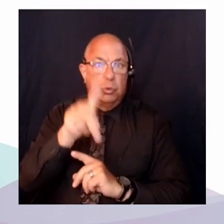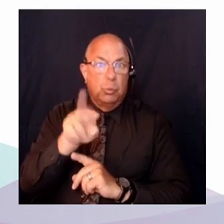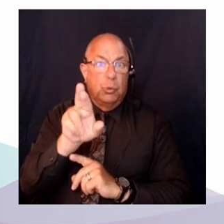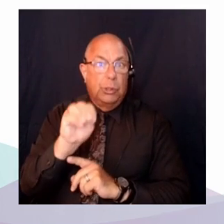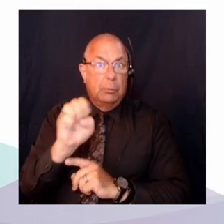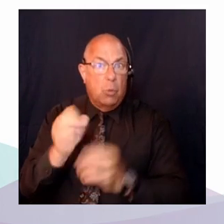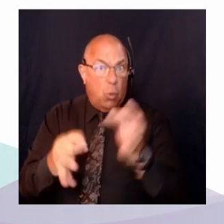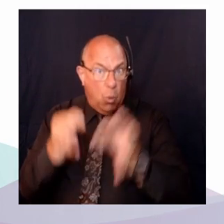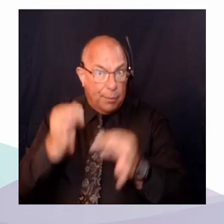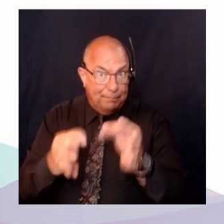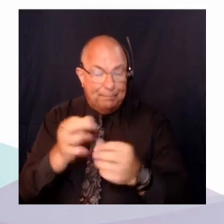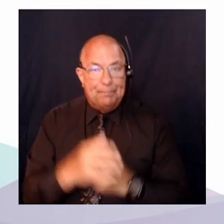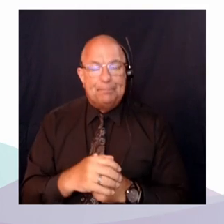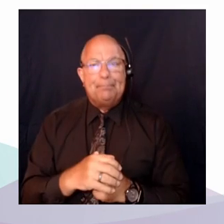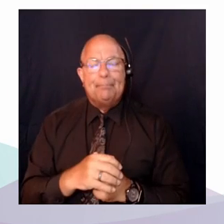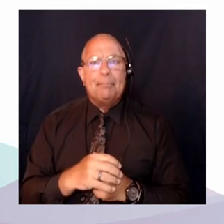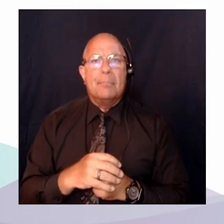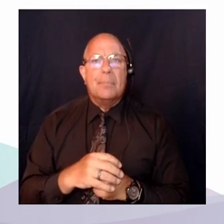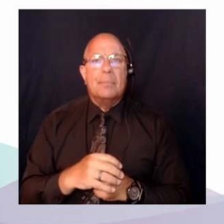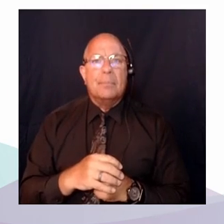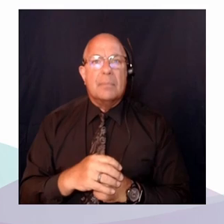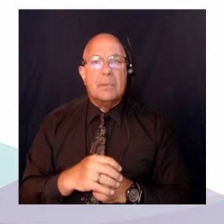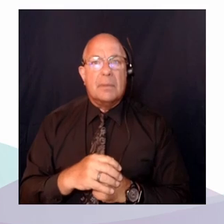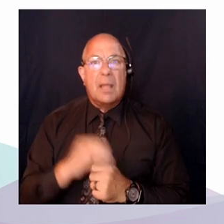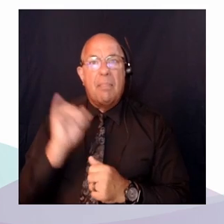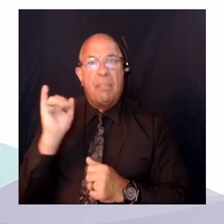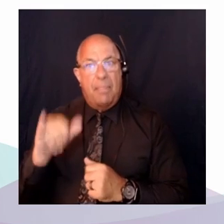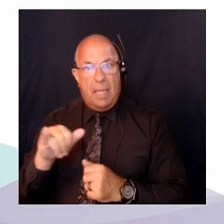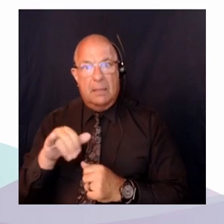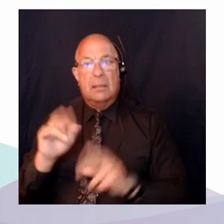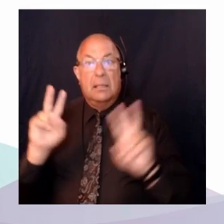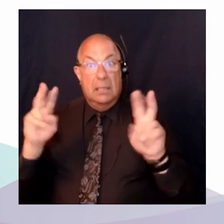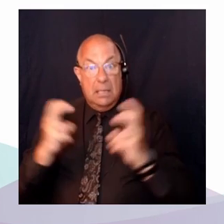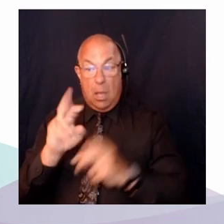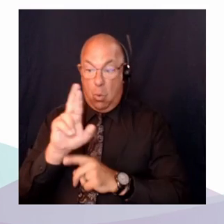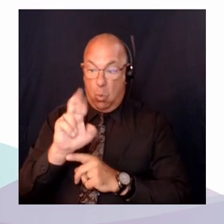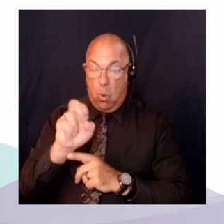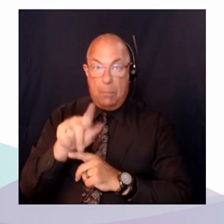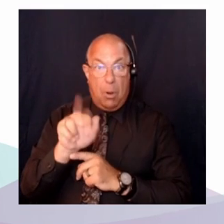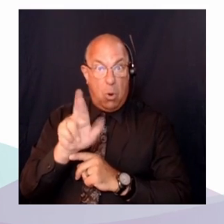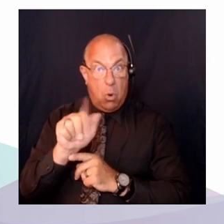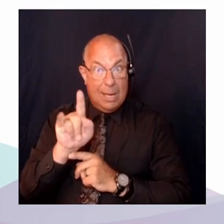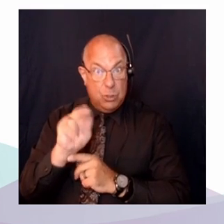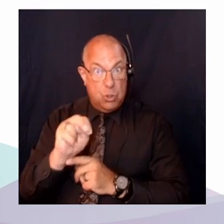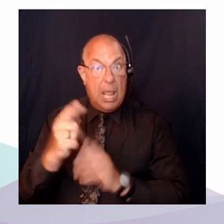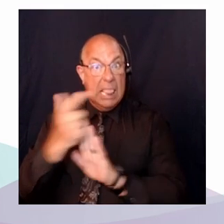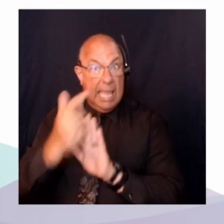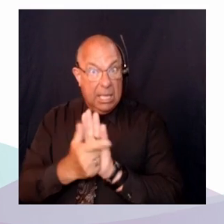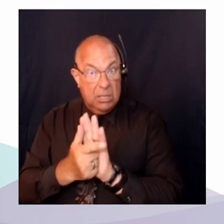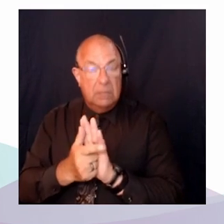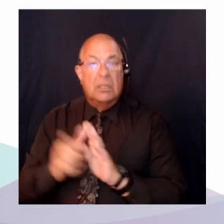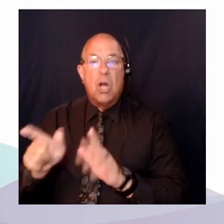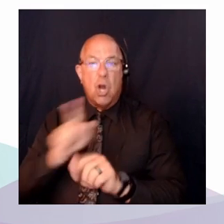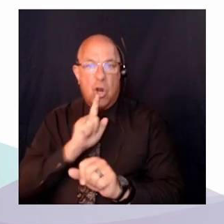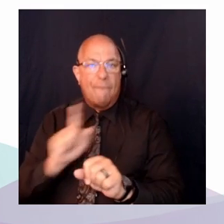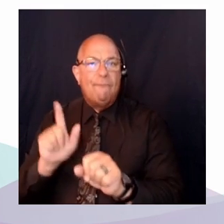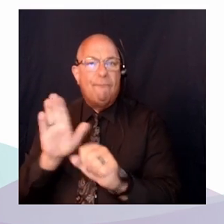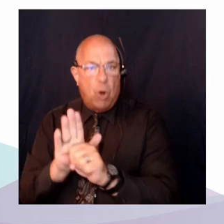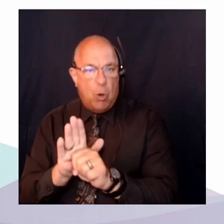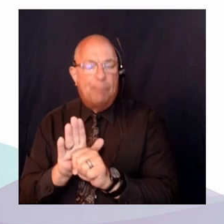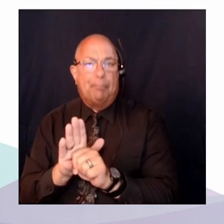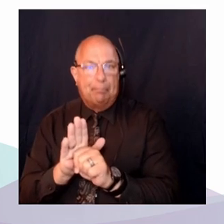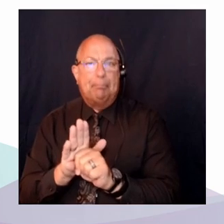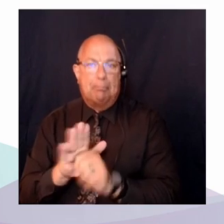forme de réparation. Et la Cour suprême du Canada a confirmé le caractère tout à fait légal,